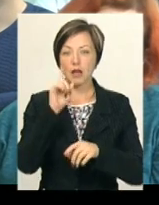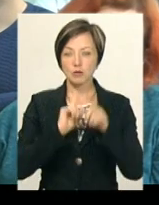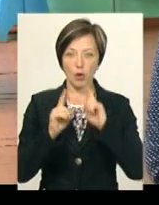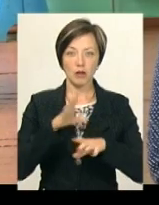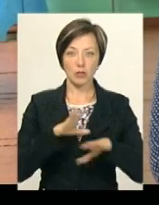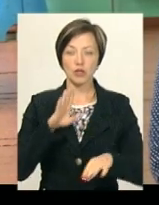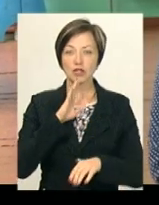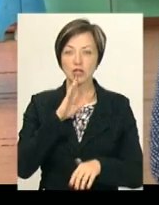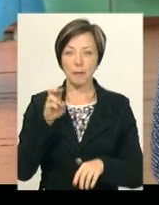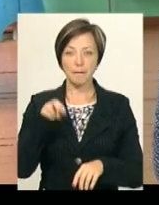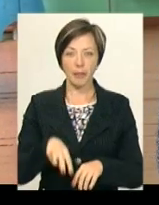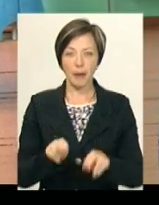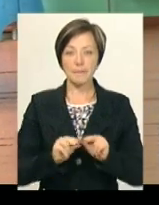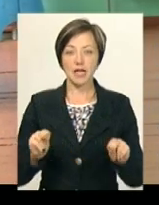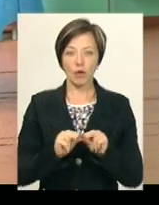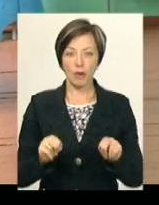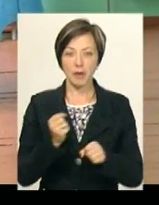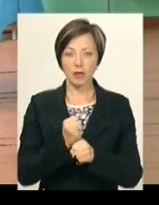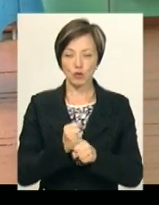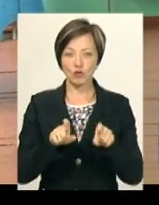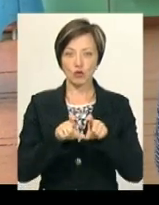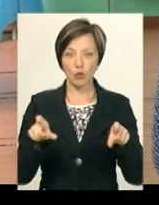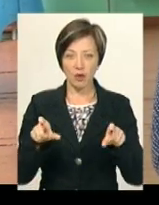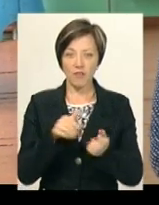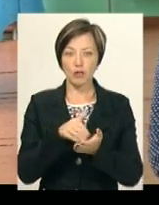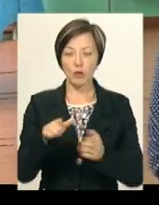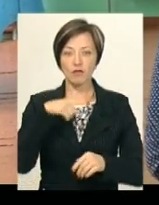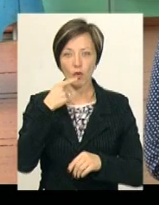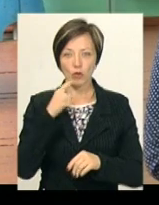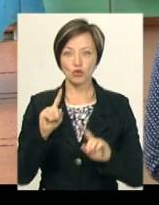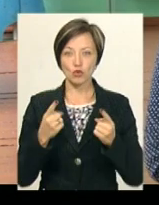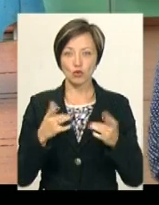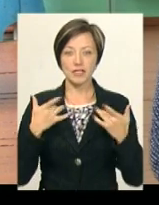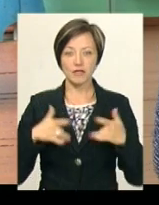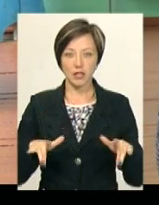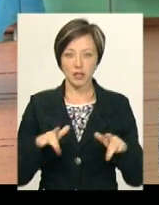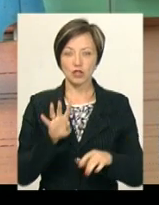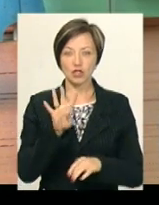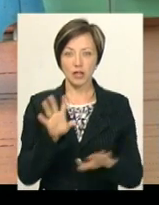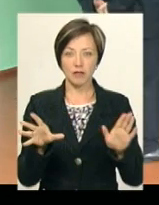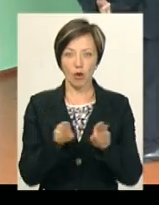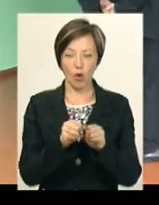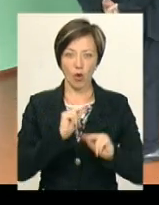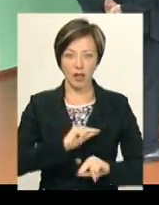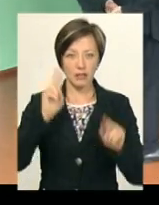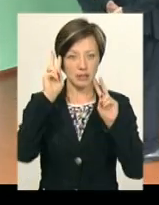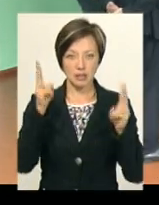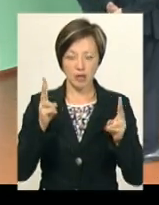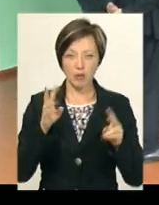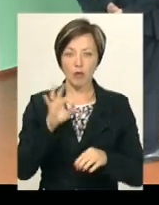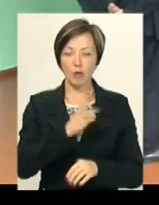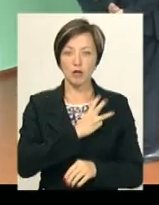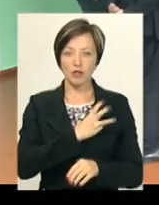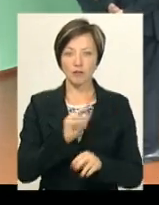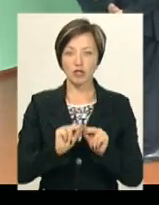лікарняному. Педагоги, які нані працюють у Требухівській школі, відмовилися говорити, чому звільнилися четверо їхніх колег. Не знала про бажання вчителів